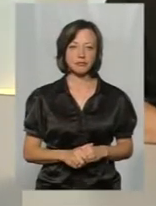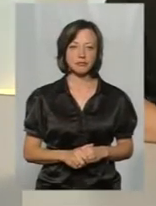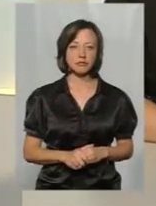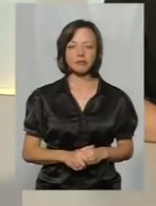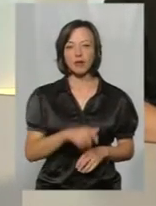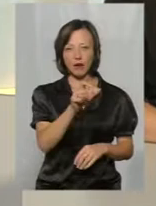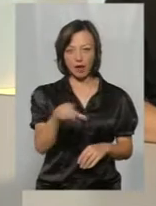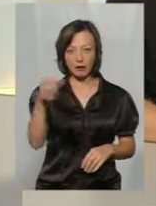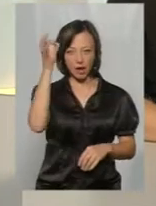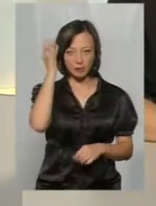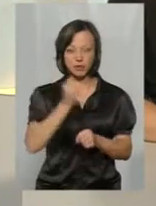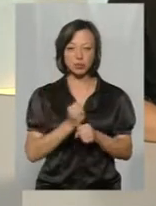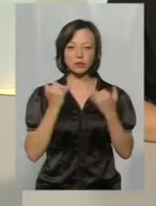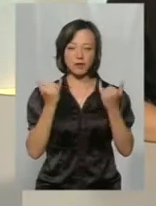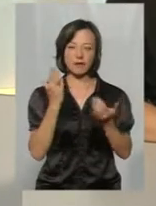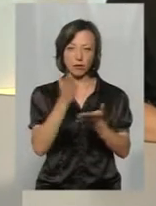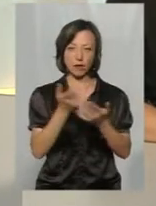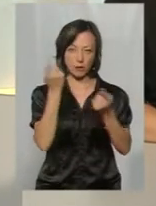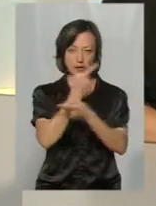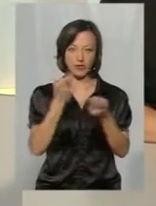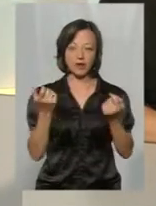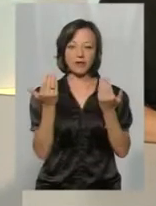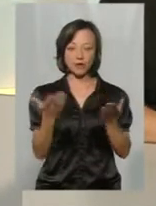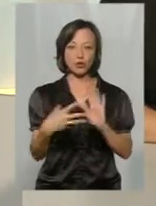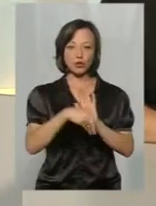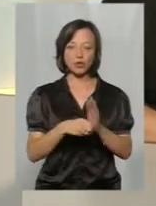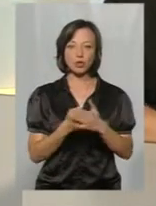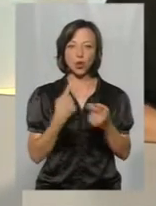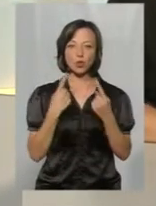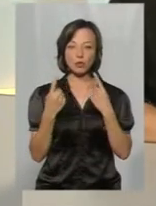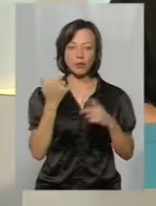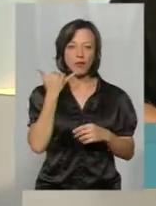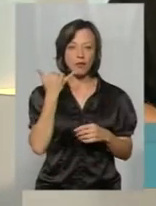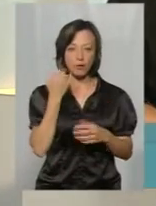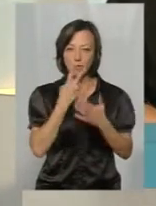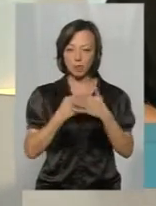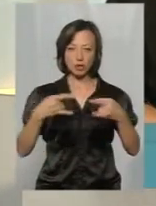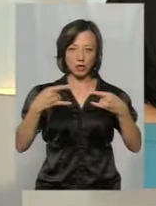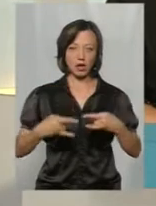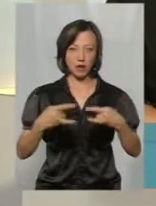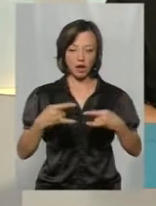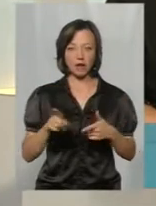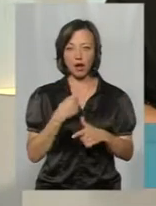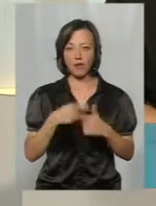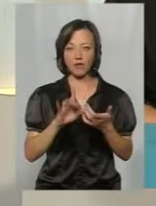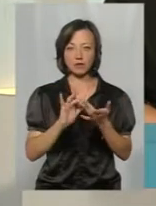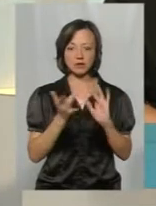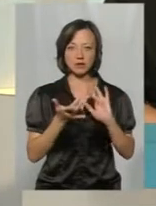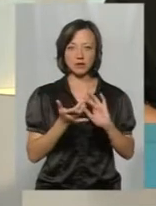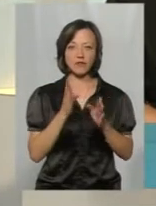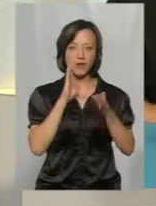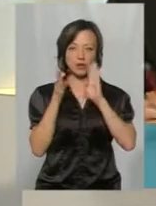Глядачам нагадуємо, що працюємо у прямому ефірі, тому ви також долучаєтесь до розмови телефонами, які бачите на екранах, або у соцмережі